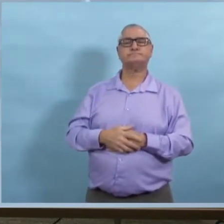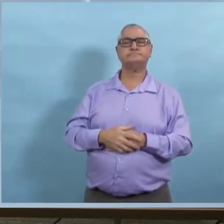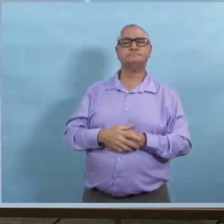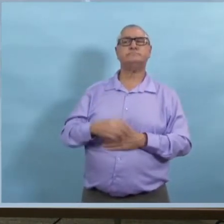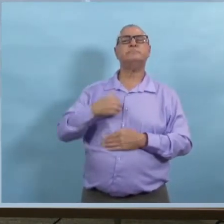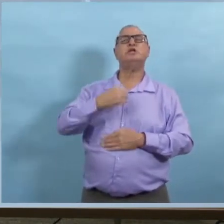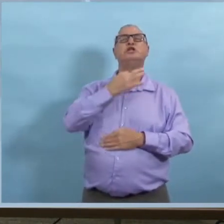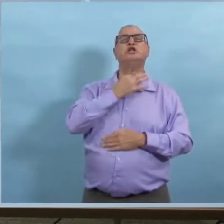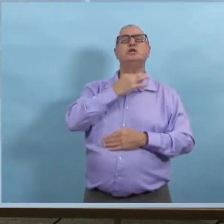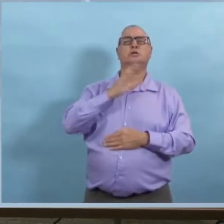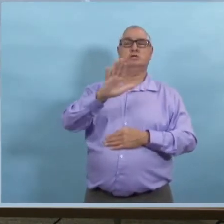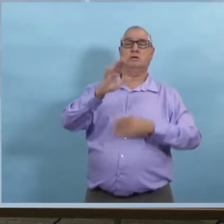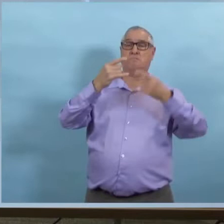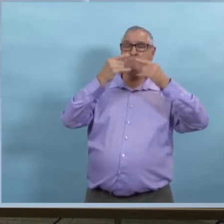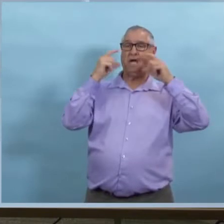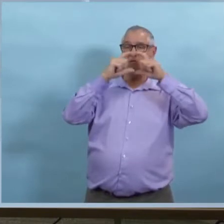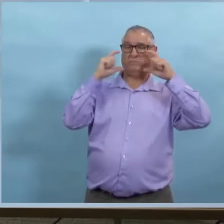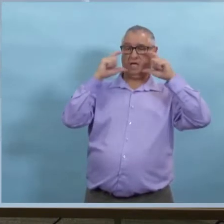Bonjour, Dr. Roussin.